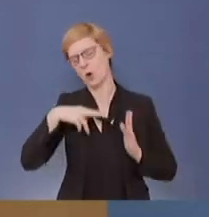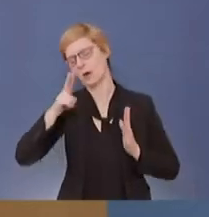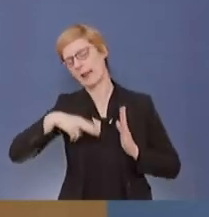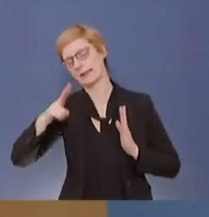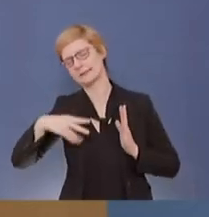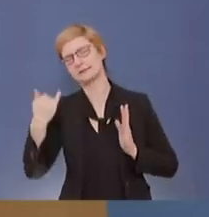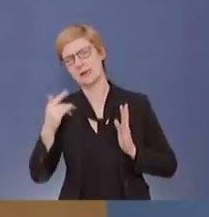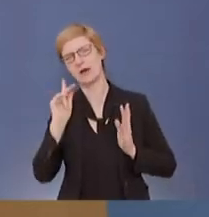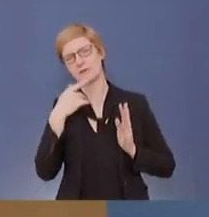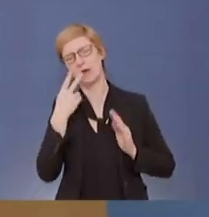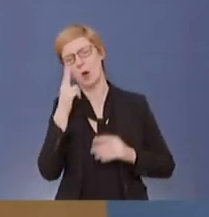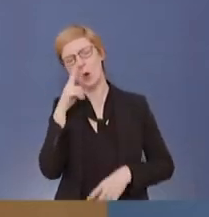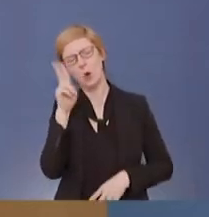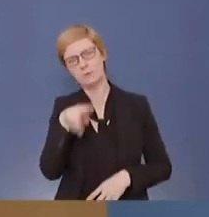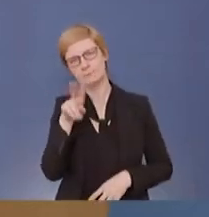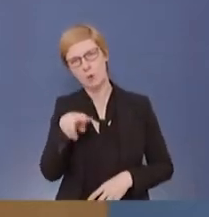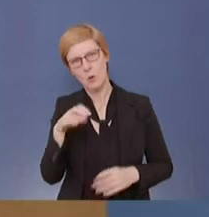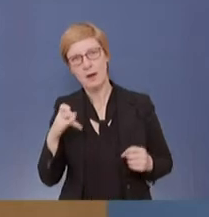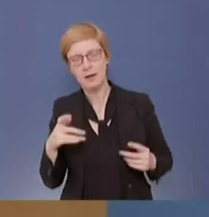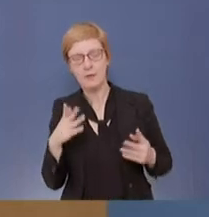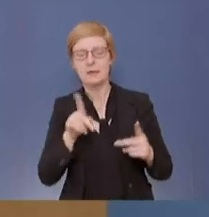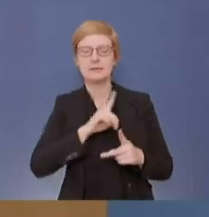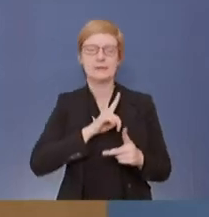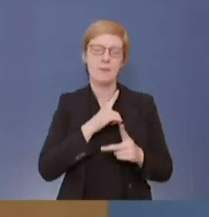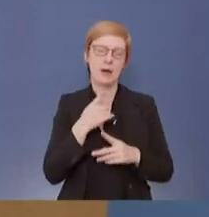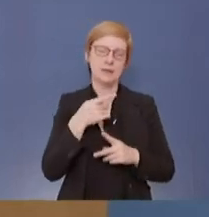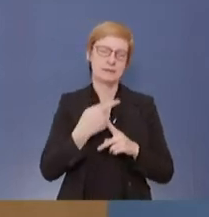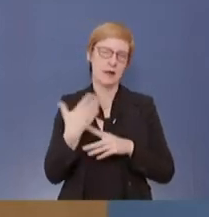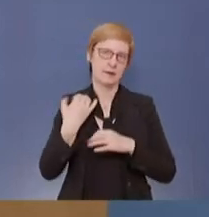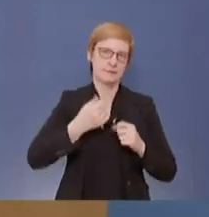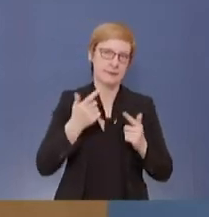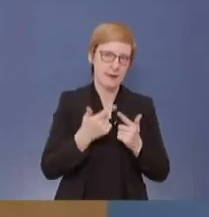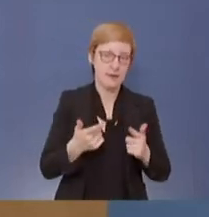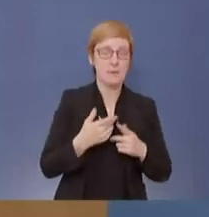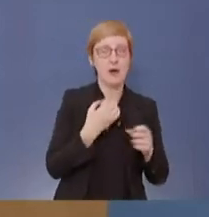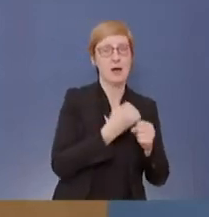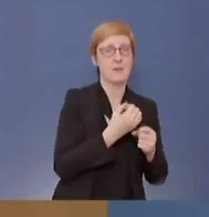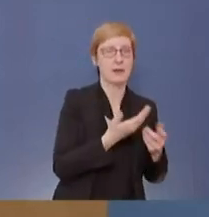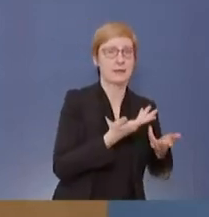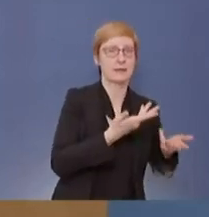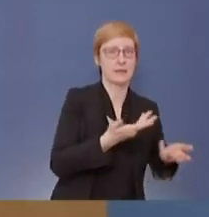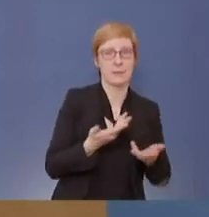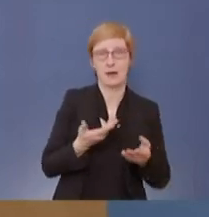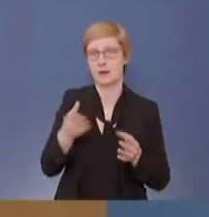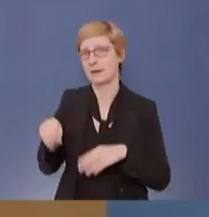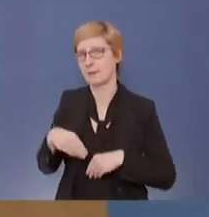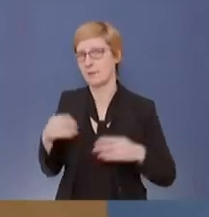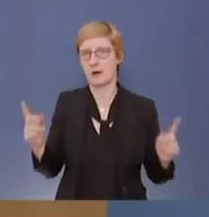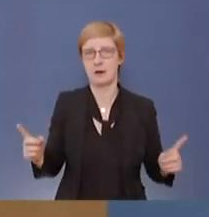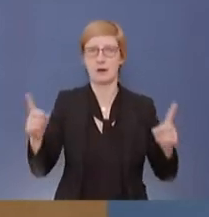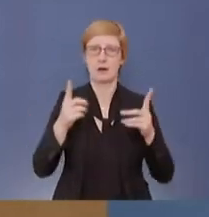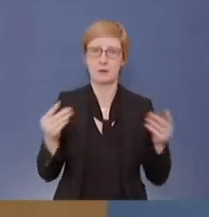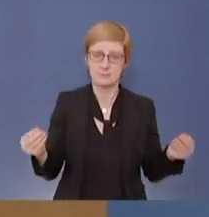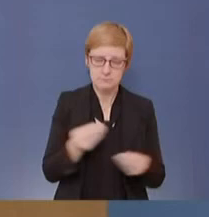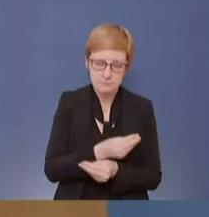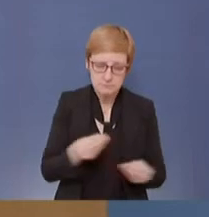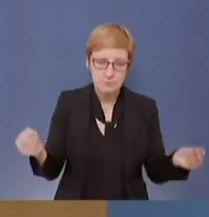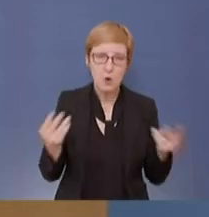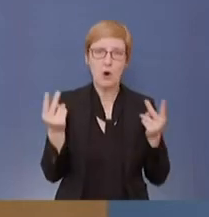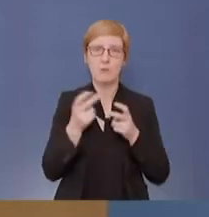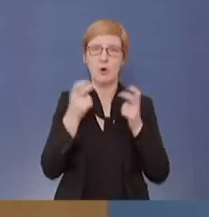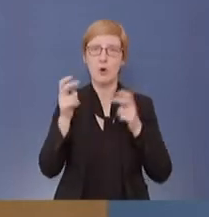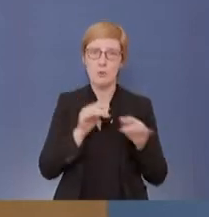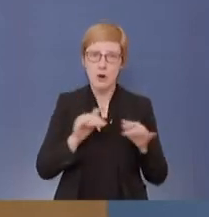es ist so, dass es natürlich im direkten Verhältnis zwischen Arbeitgeber und Arbeitnehmer aktuell ja geklärt wird oder im Austausch mit den Betriebsräten,